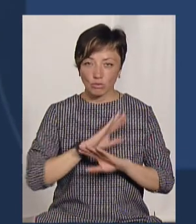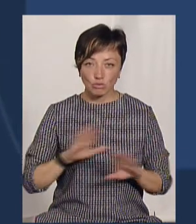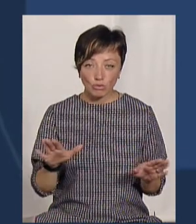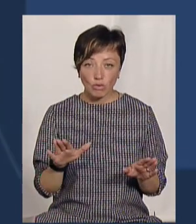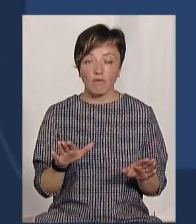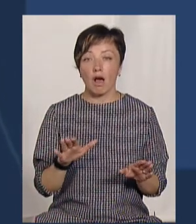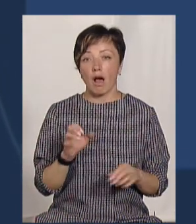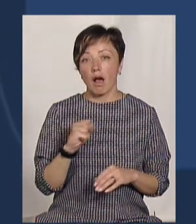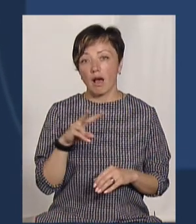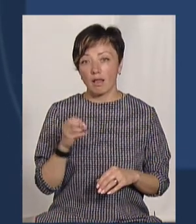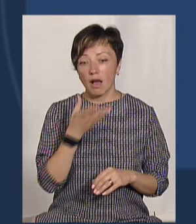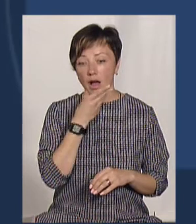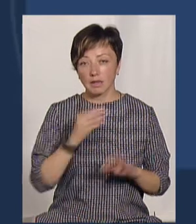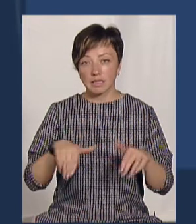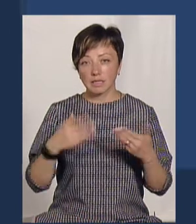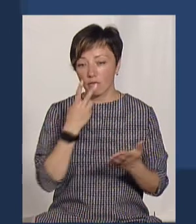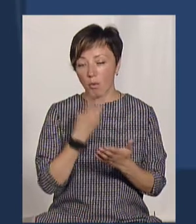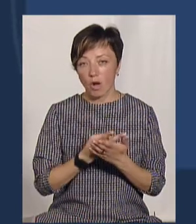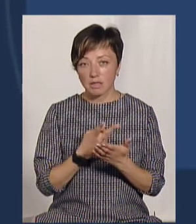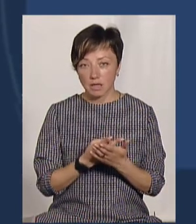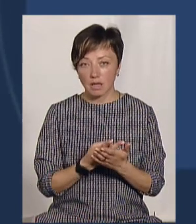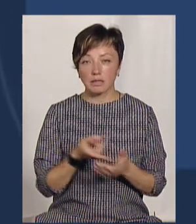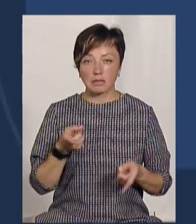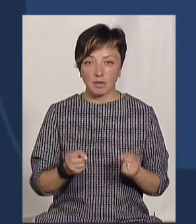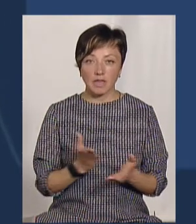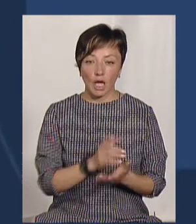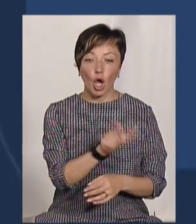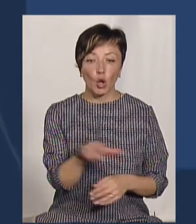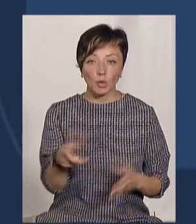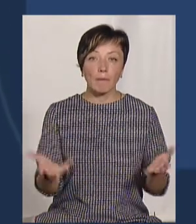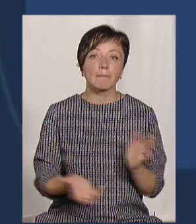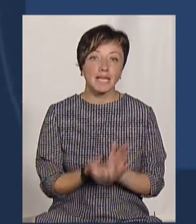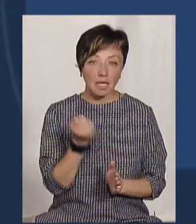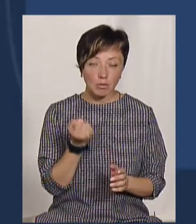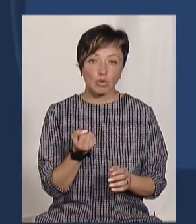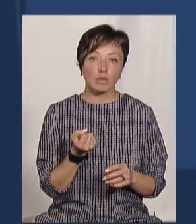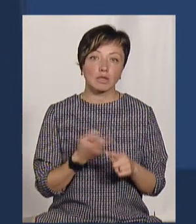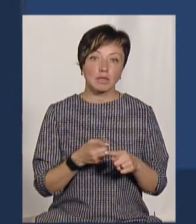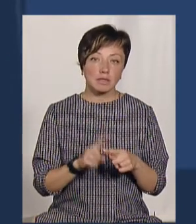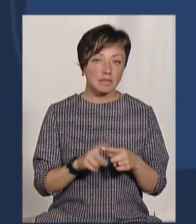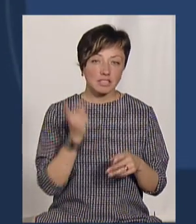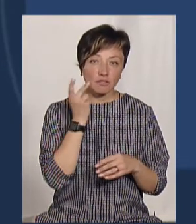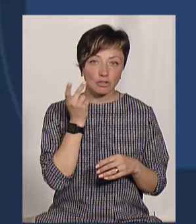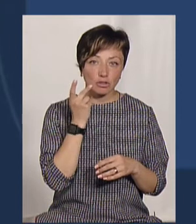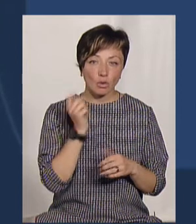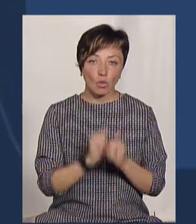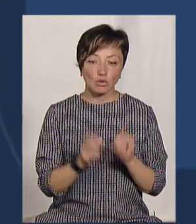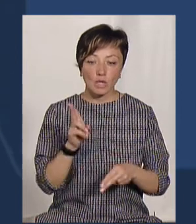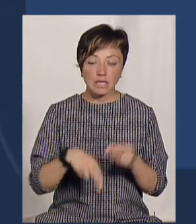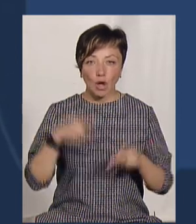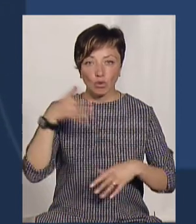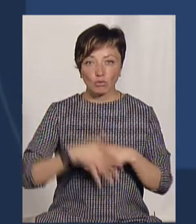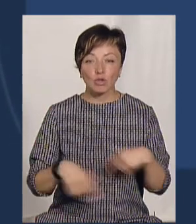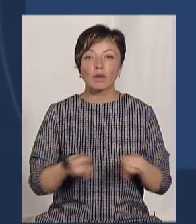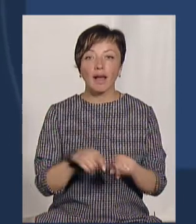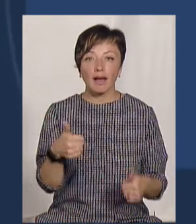але досить така гарна ініціатива показала, що насправді є люди, які підтримують. Можливо, знаєте, не завжди кожен до кінця розуміє, що таке